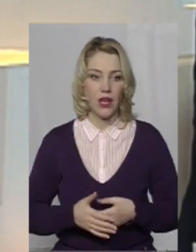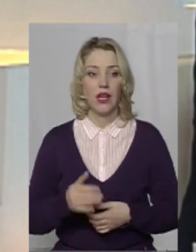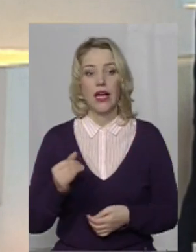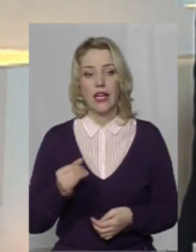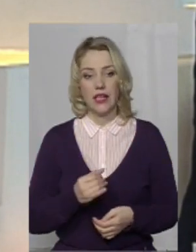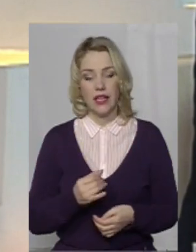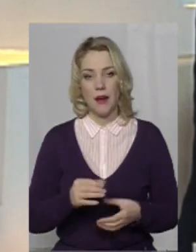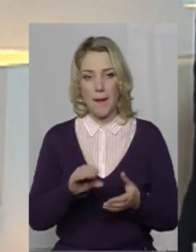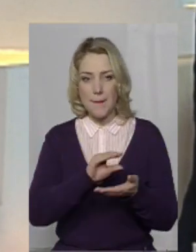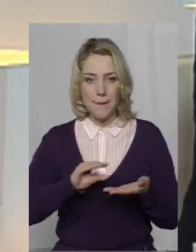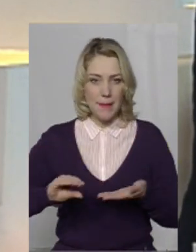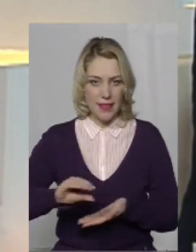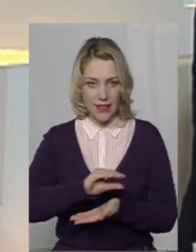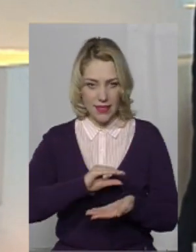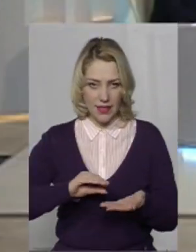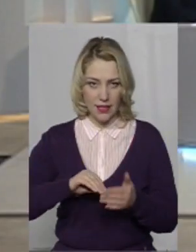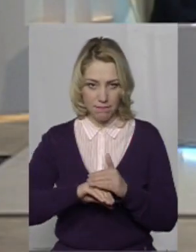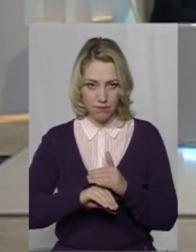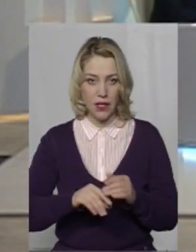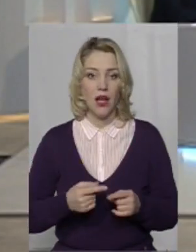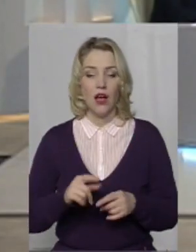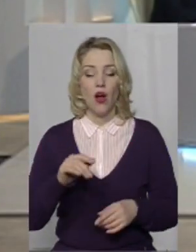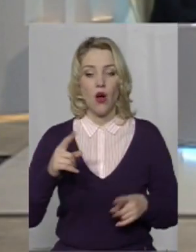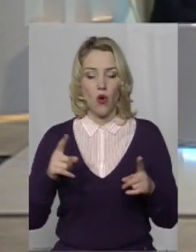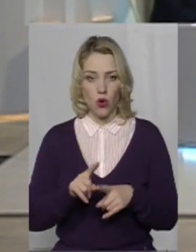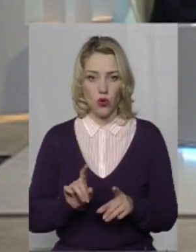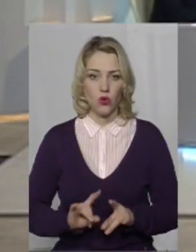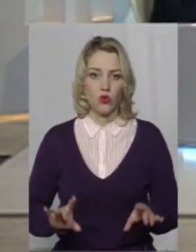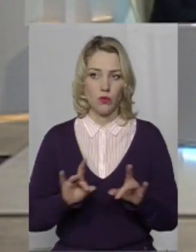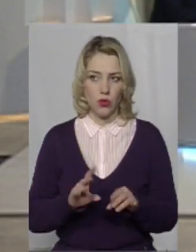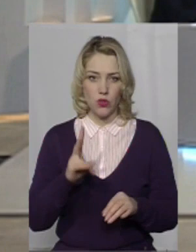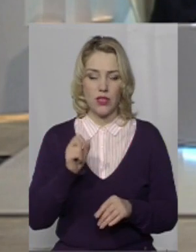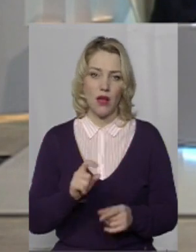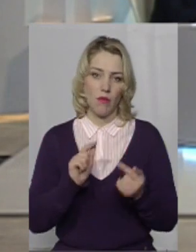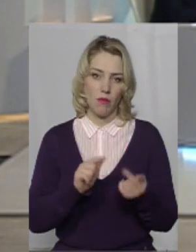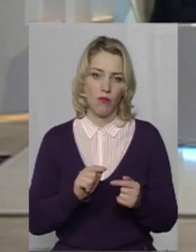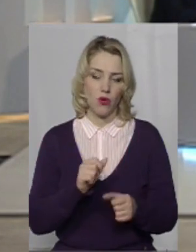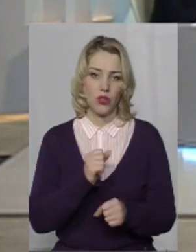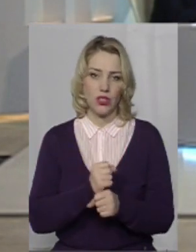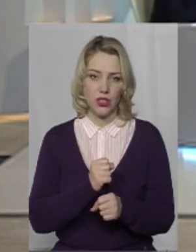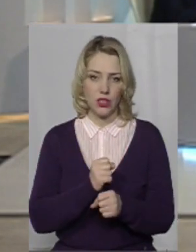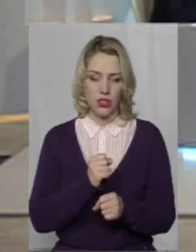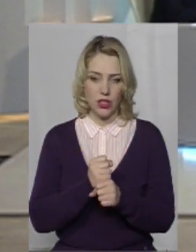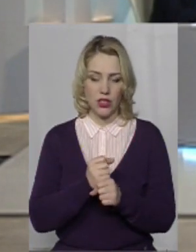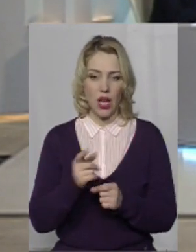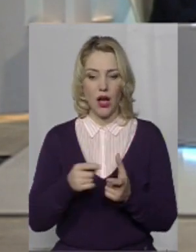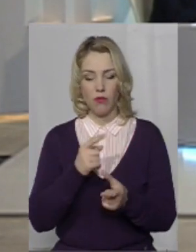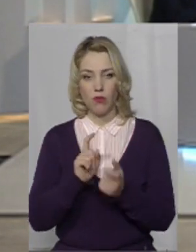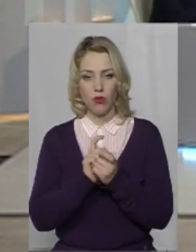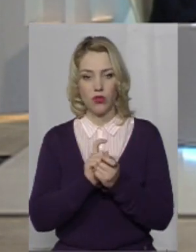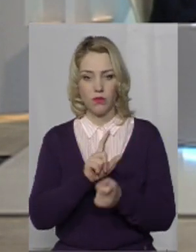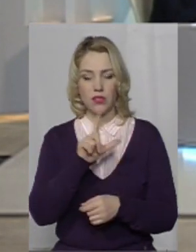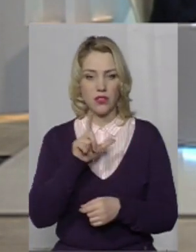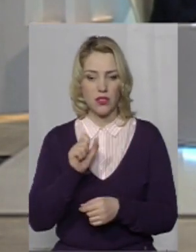мін. Коротко зупинюсь на протидії або боротьбі з організованою